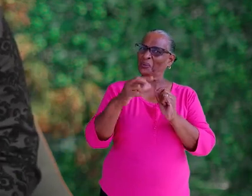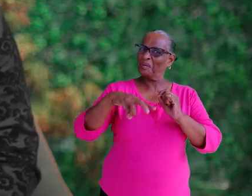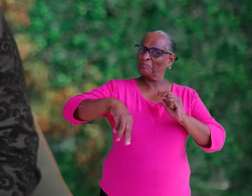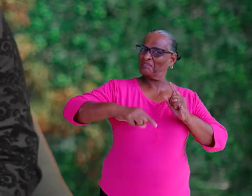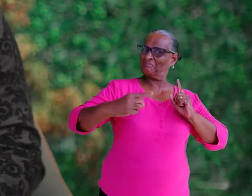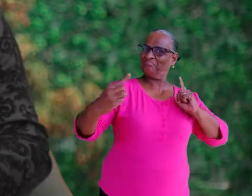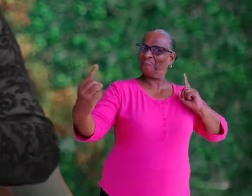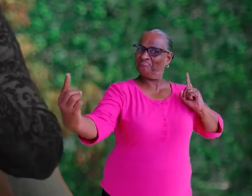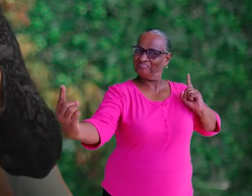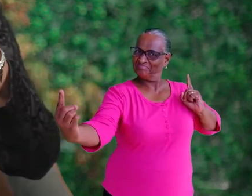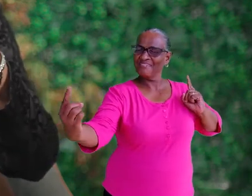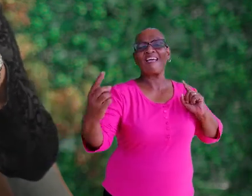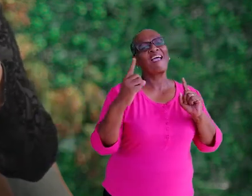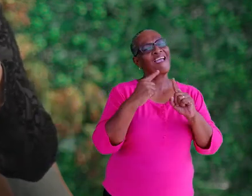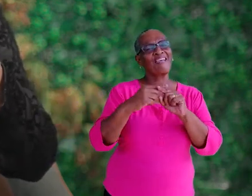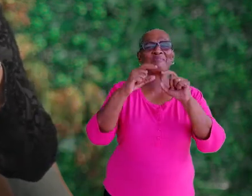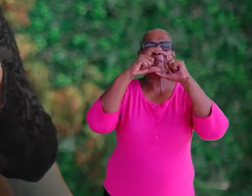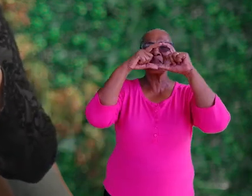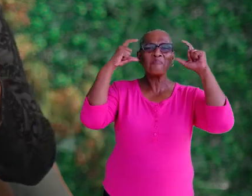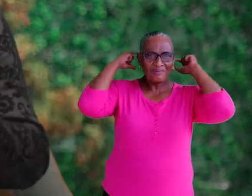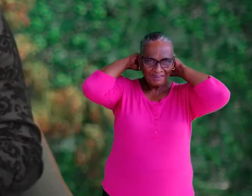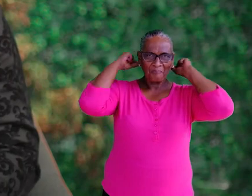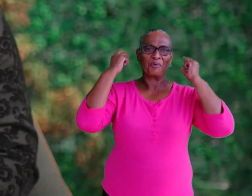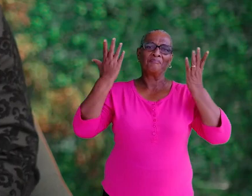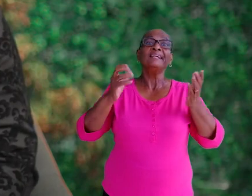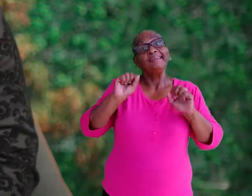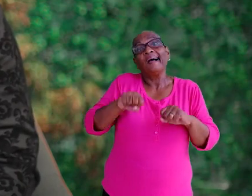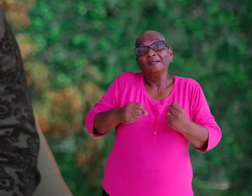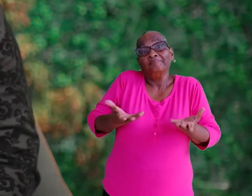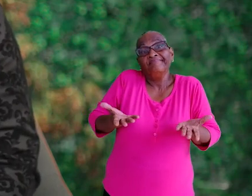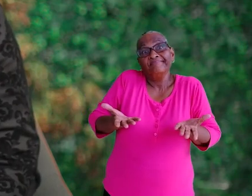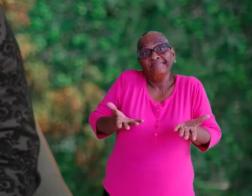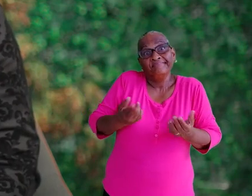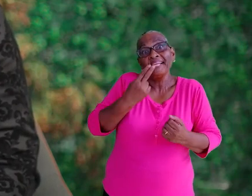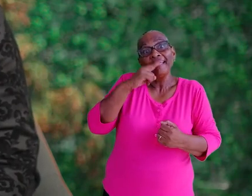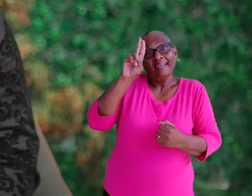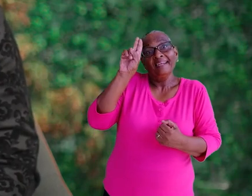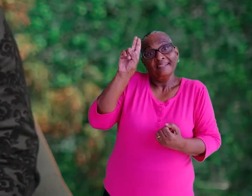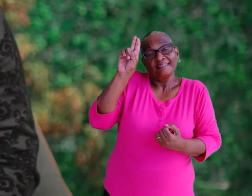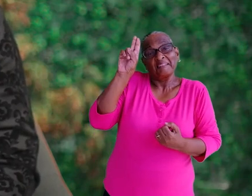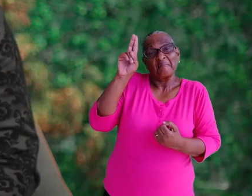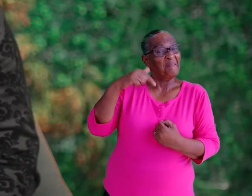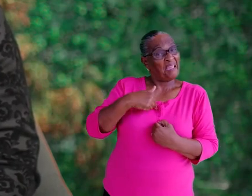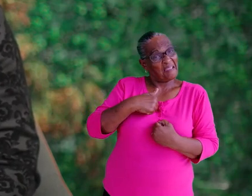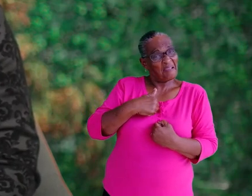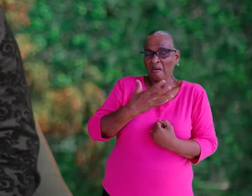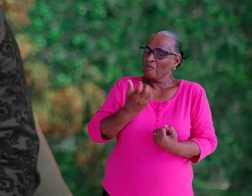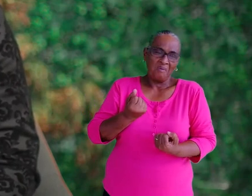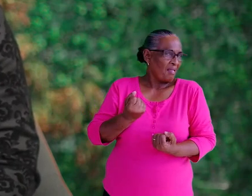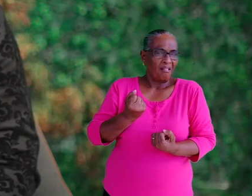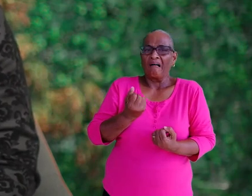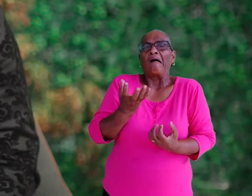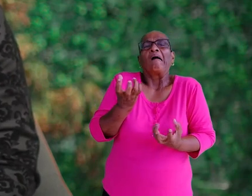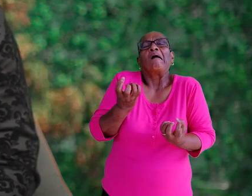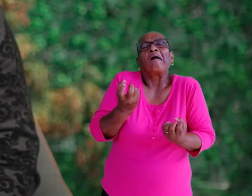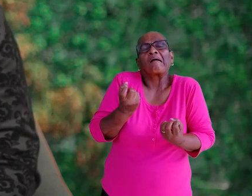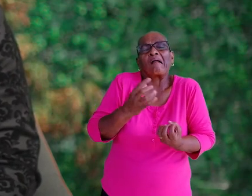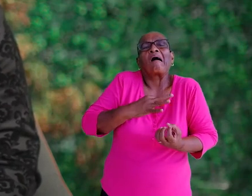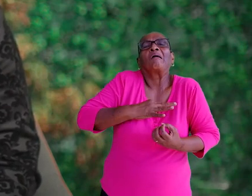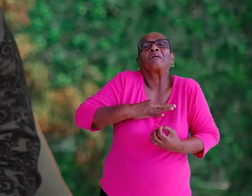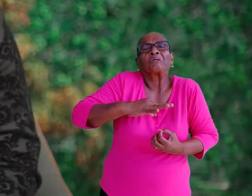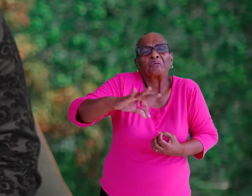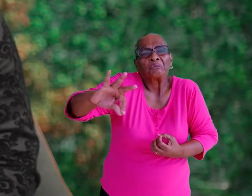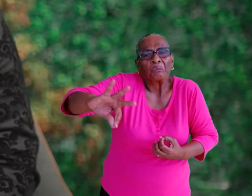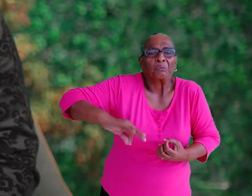afstand houden en een mondkap opzetten. Ja, om eerlijk te zijn wil ik ook heel graag terug